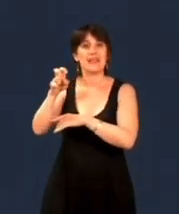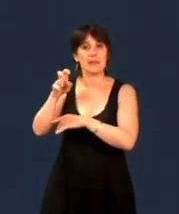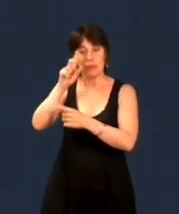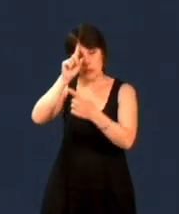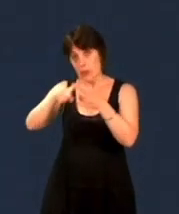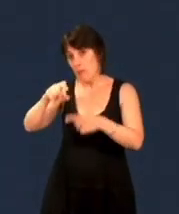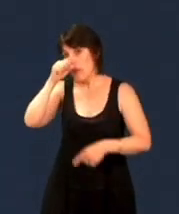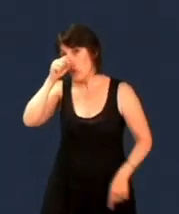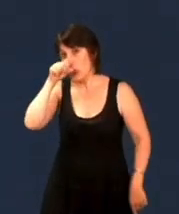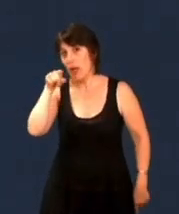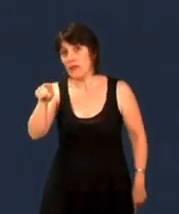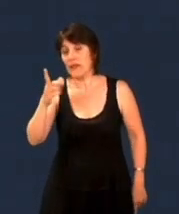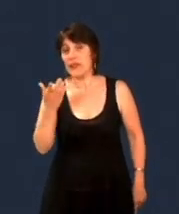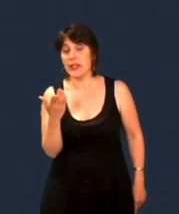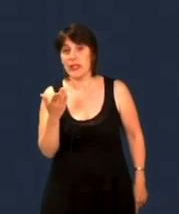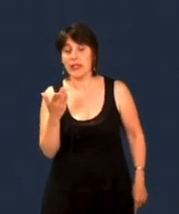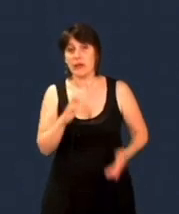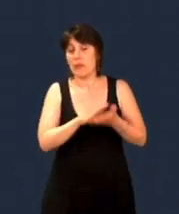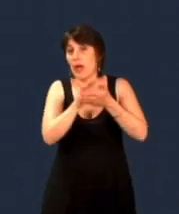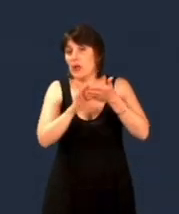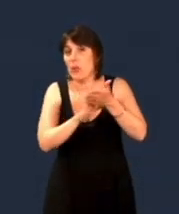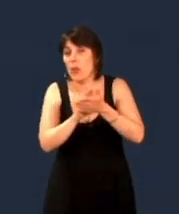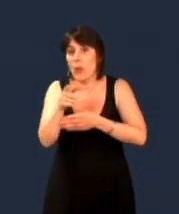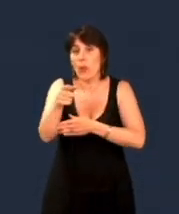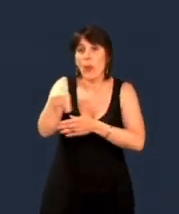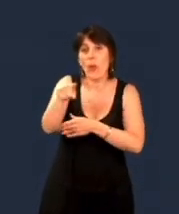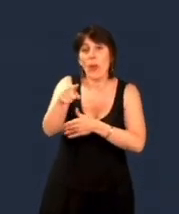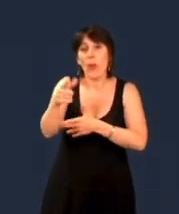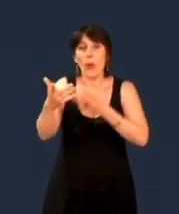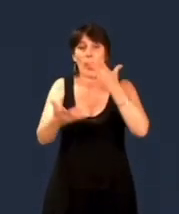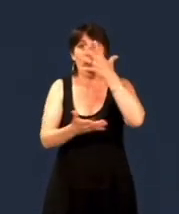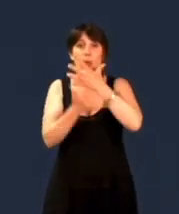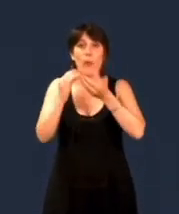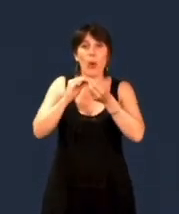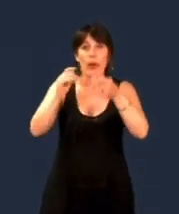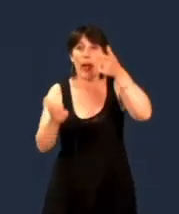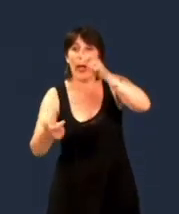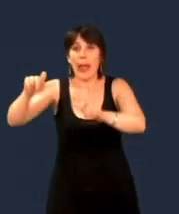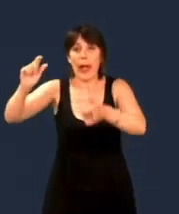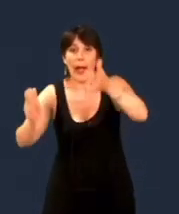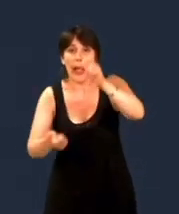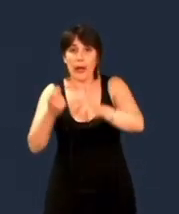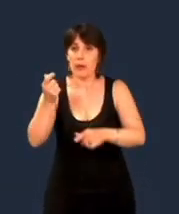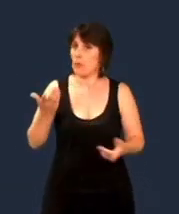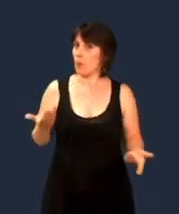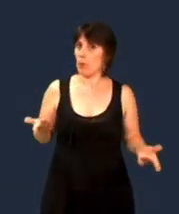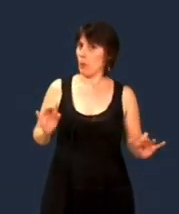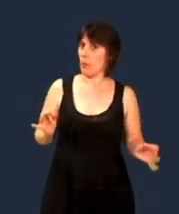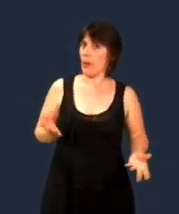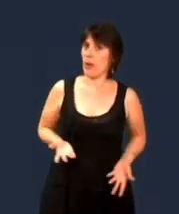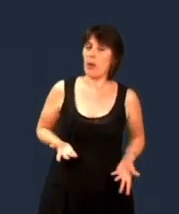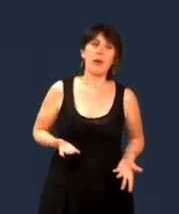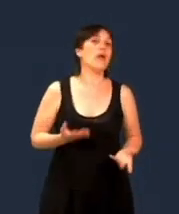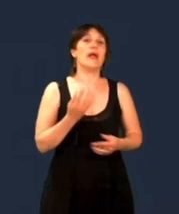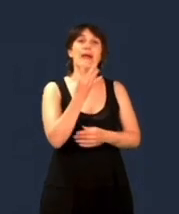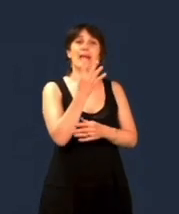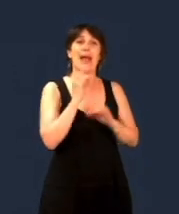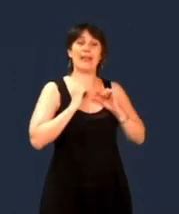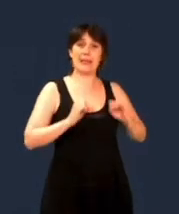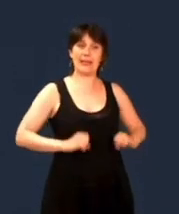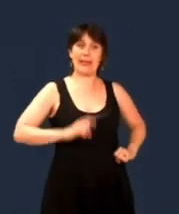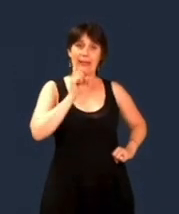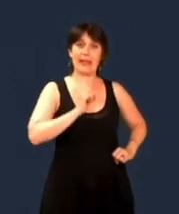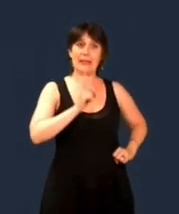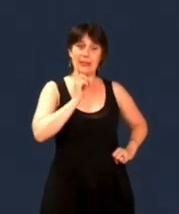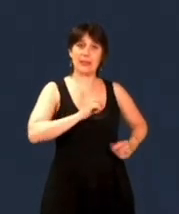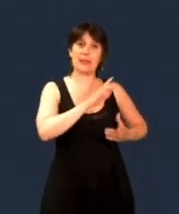sache, l'industrie de la pornographie n'est pas une industrie en souffrance financière. De plus, en septembre 2022, 4 sénatrices ont présenté à la presse un